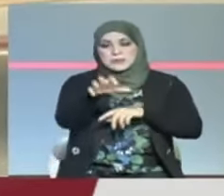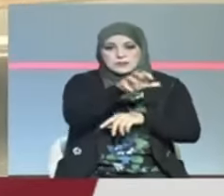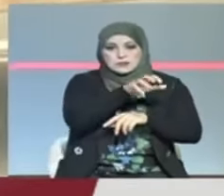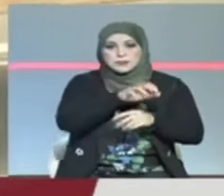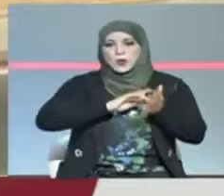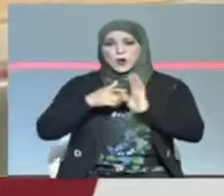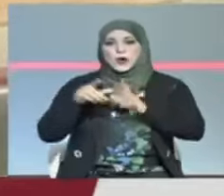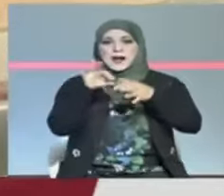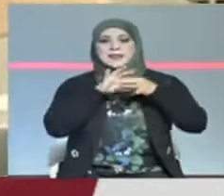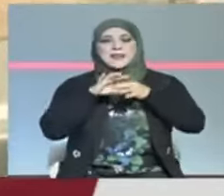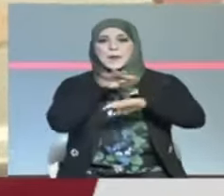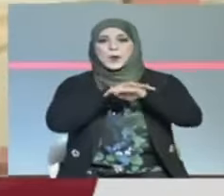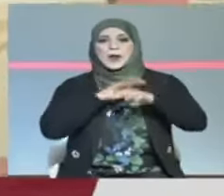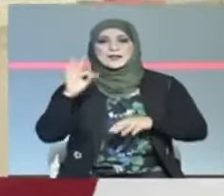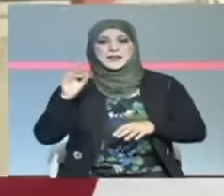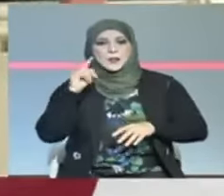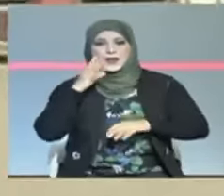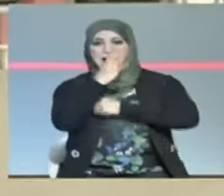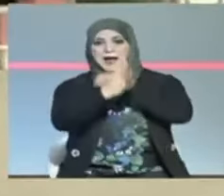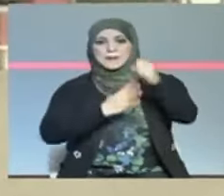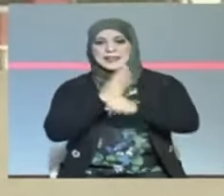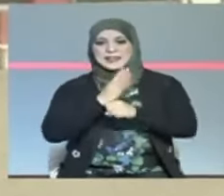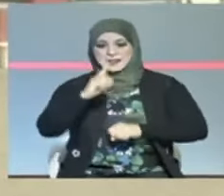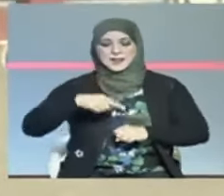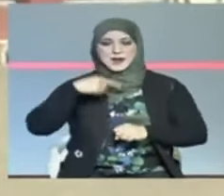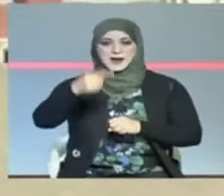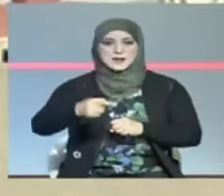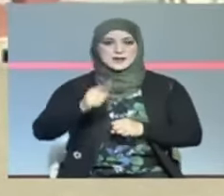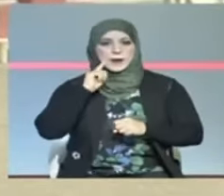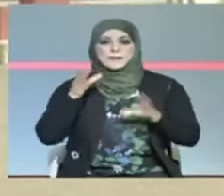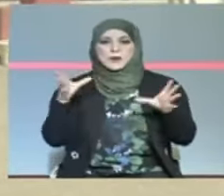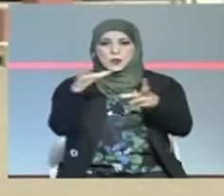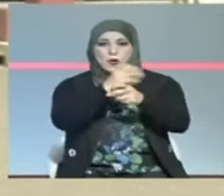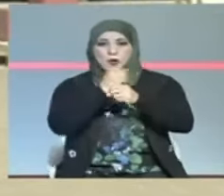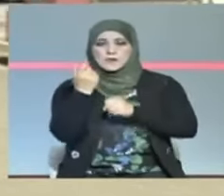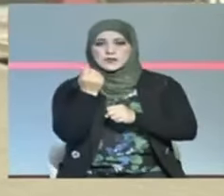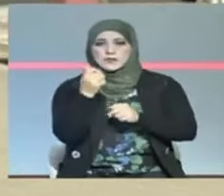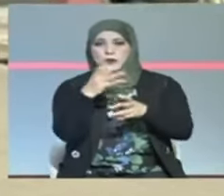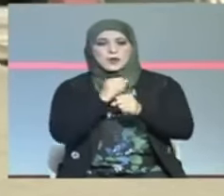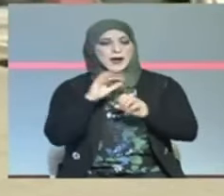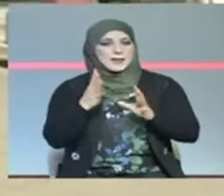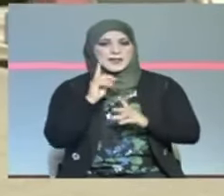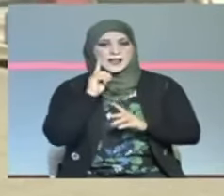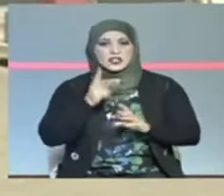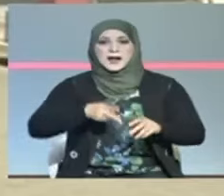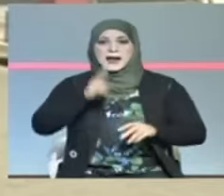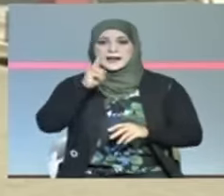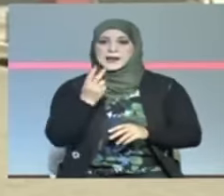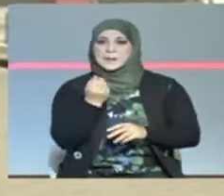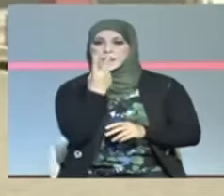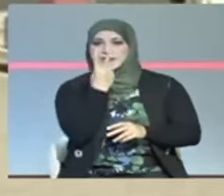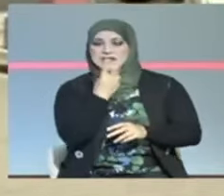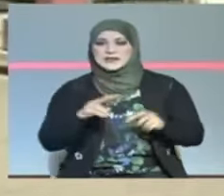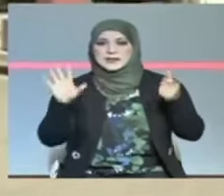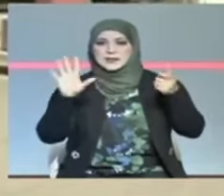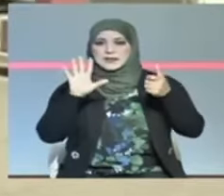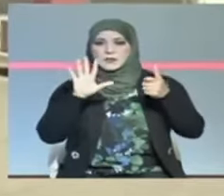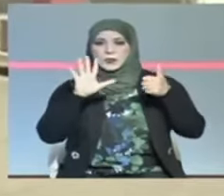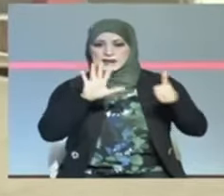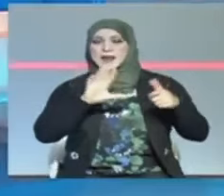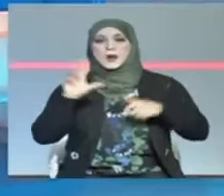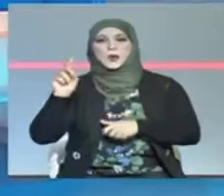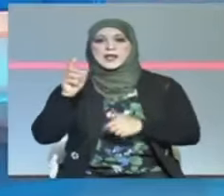والمحلية خلال الأربع سنوات القادمة بكلفة جملية قدرت بأكثر من مئتين وستة